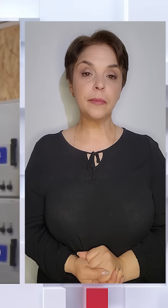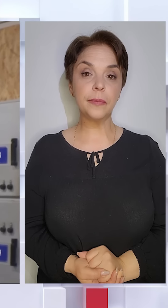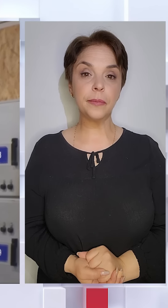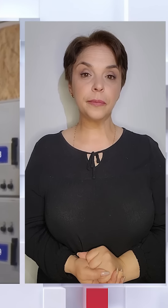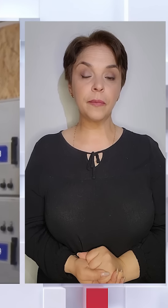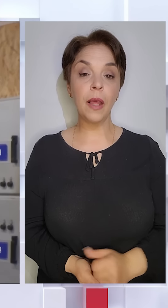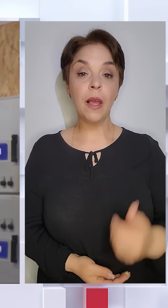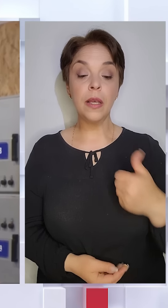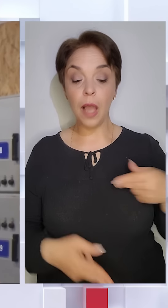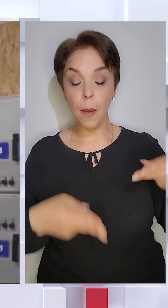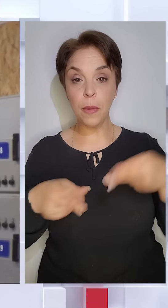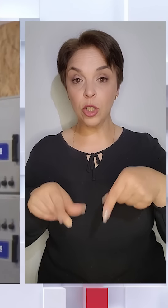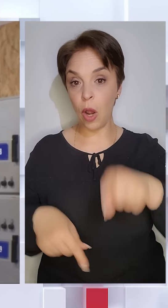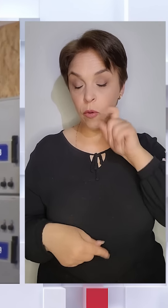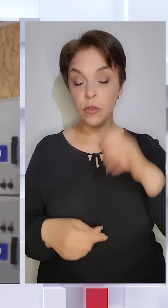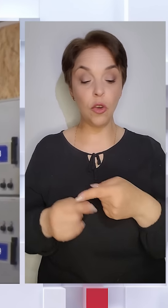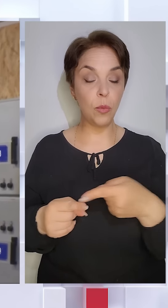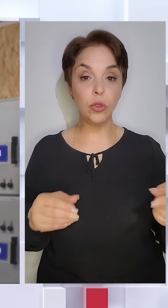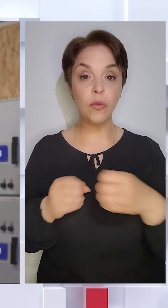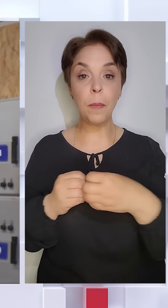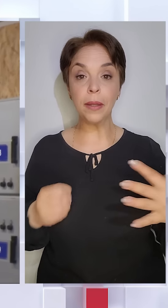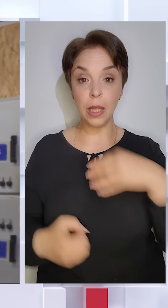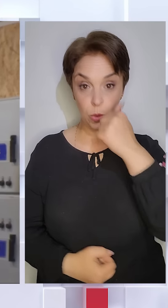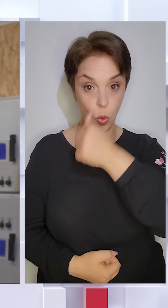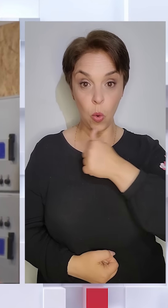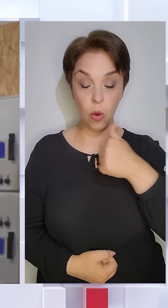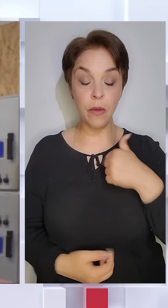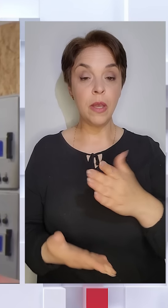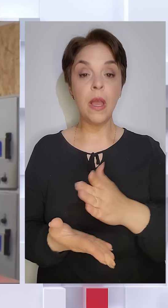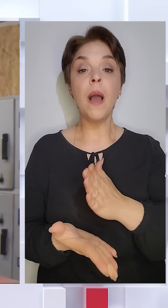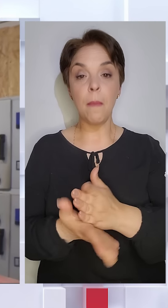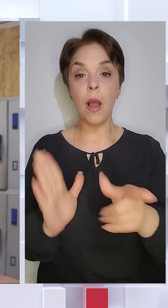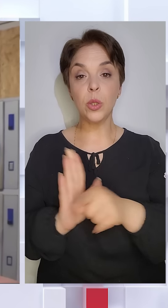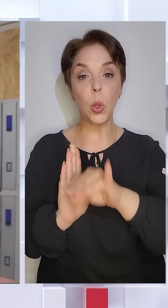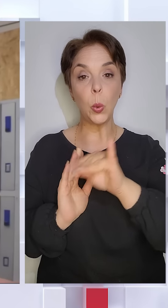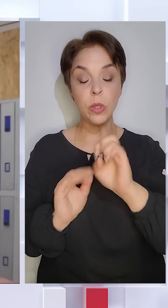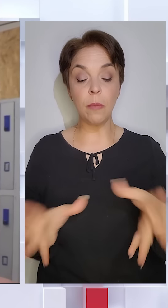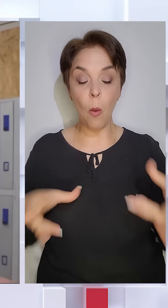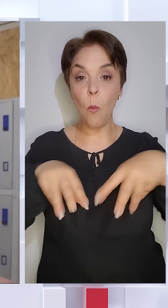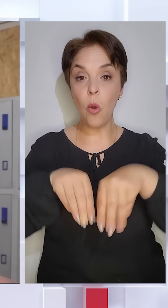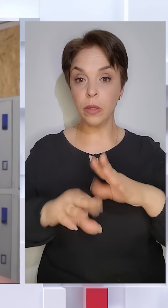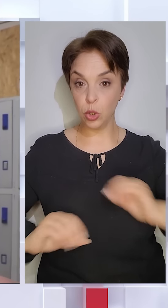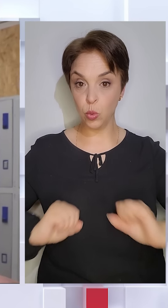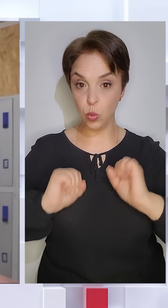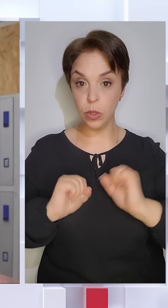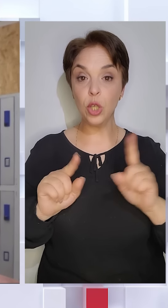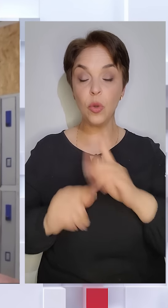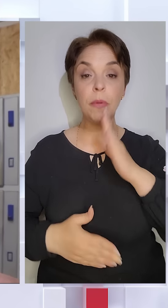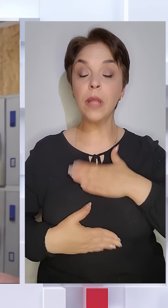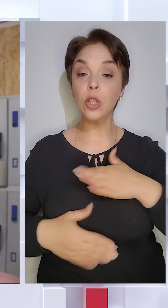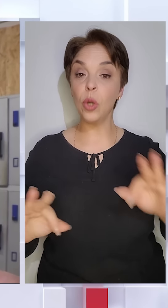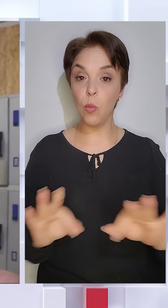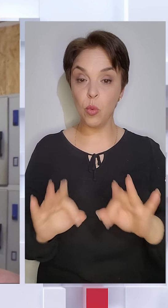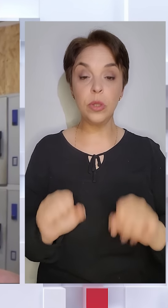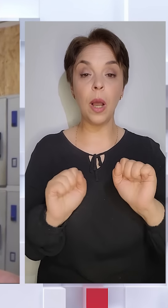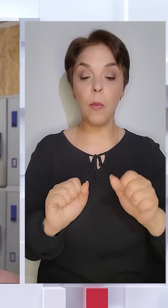Я приїжджаю до України вже упродовж 15 років, і ми з Юнісеф поєднали наші зусилля для того, щоб наша музика